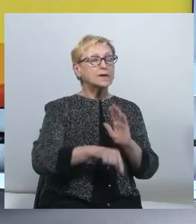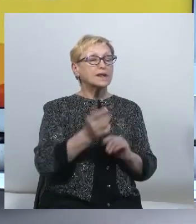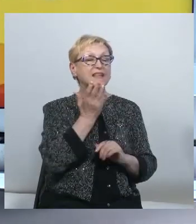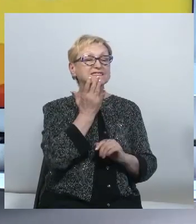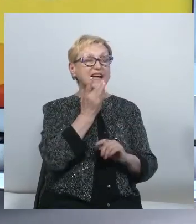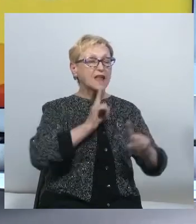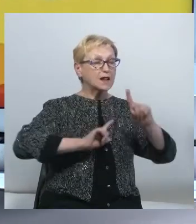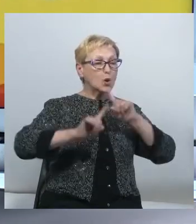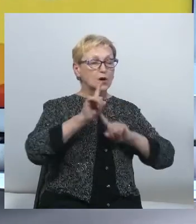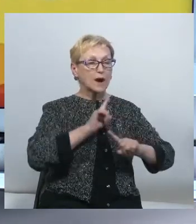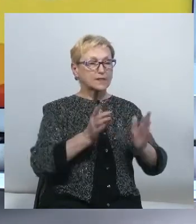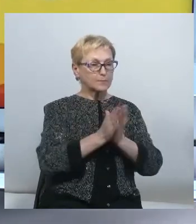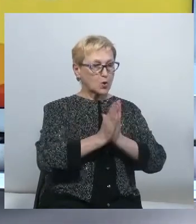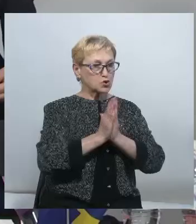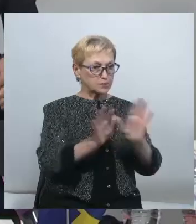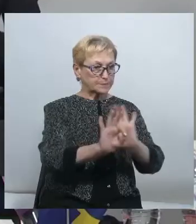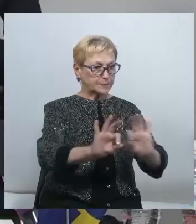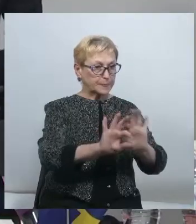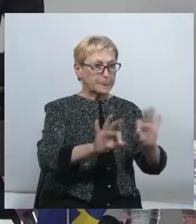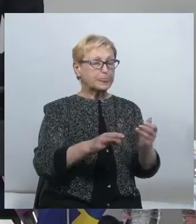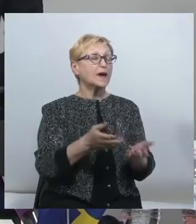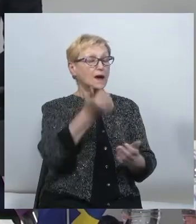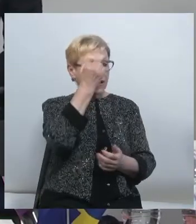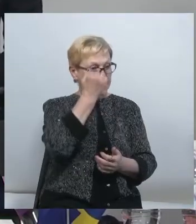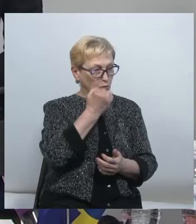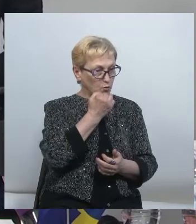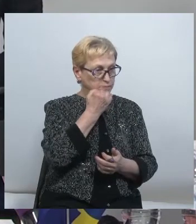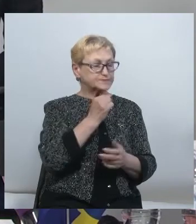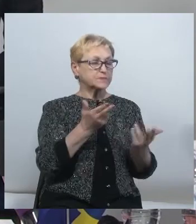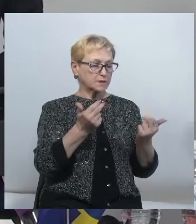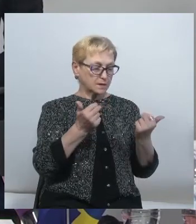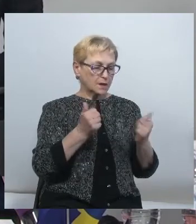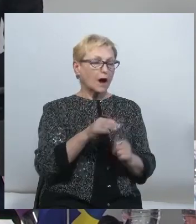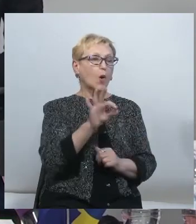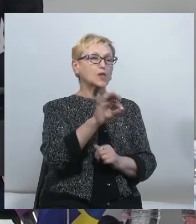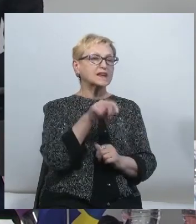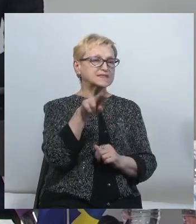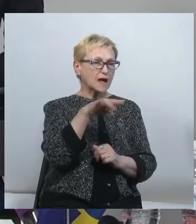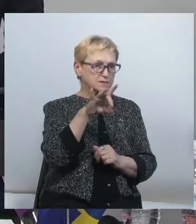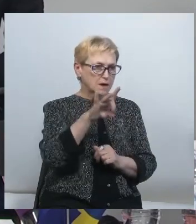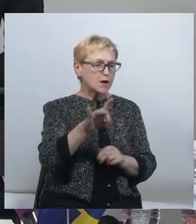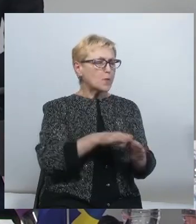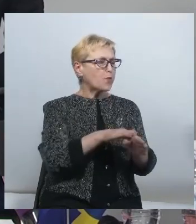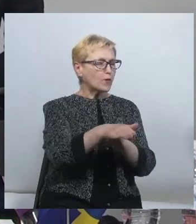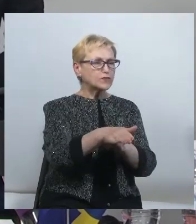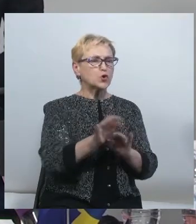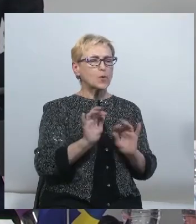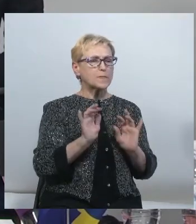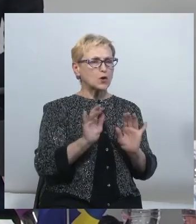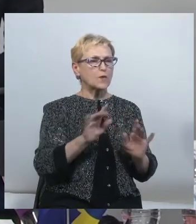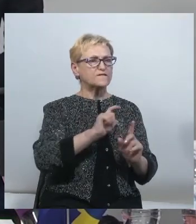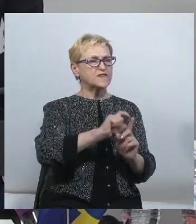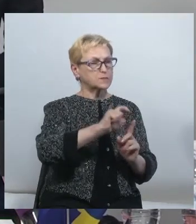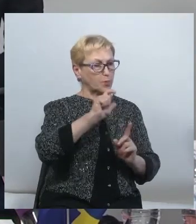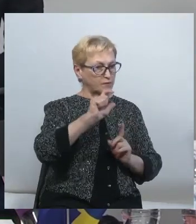завершити. Дякую. Олександр повною мірою відповів вже, власне, кажучи на це питання.